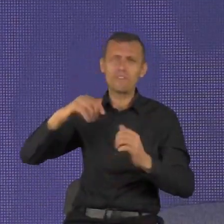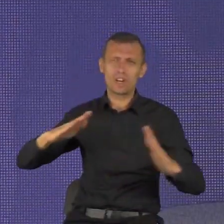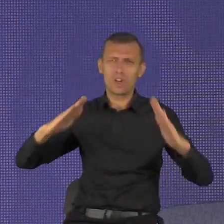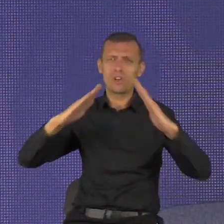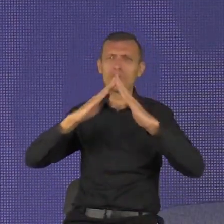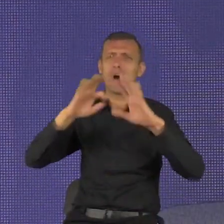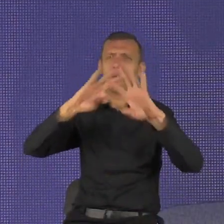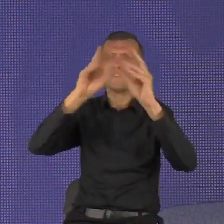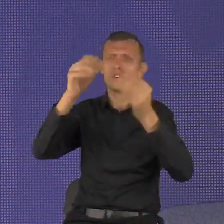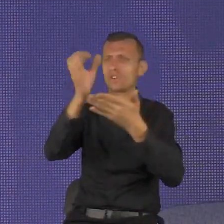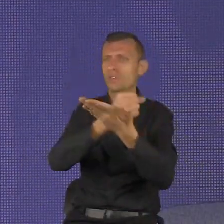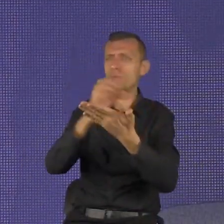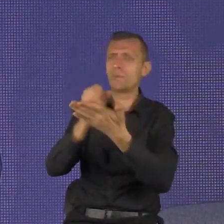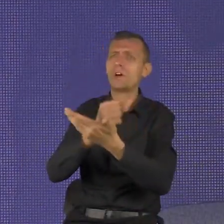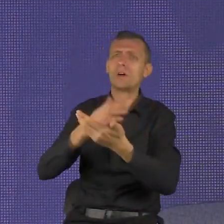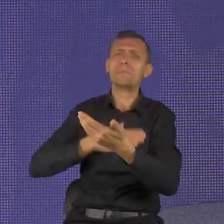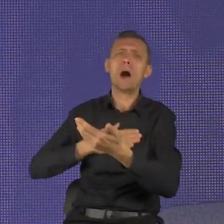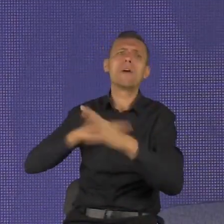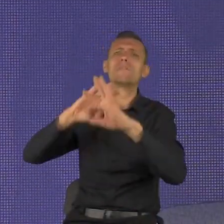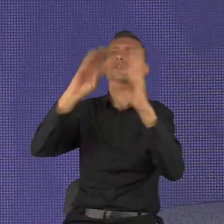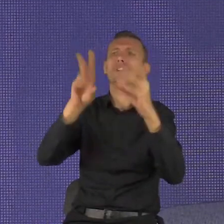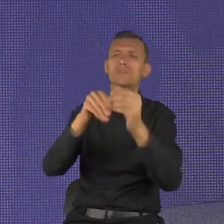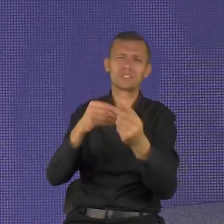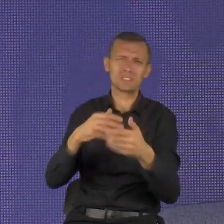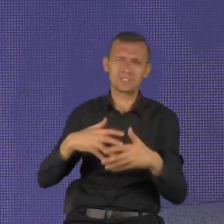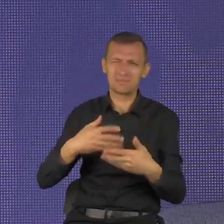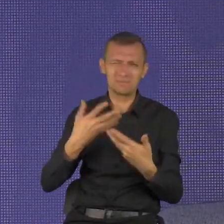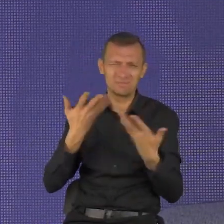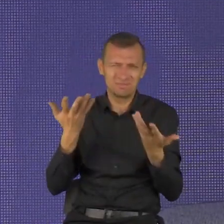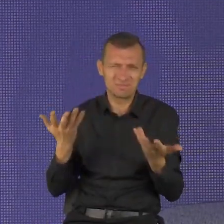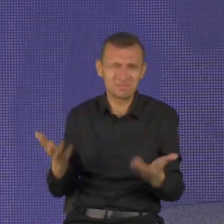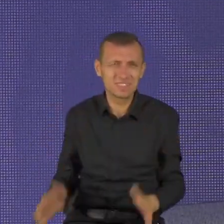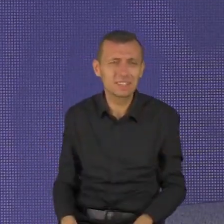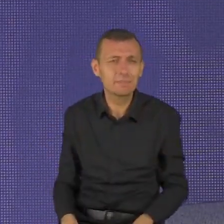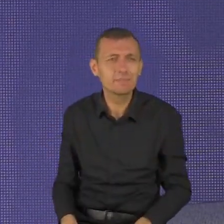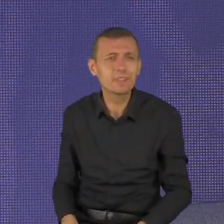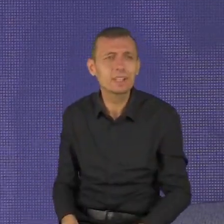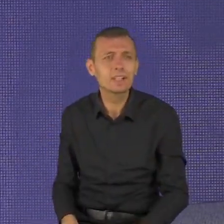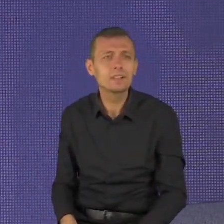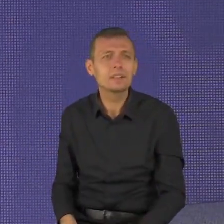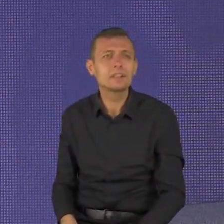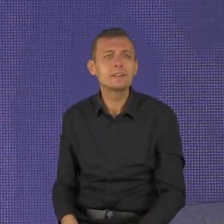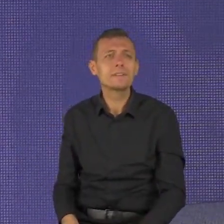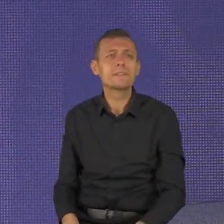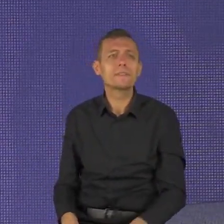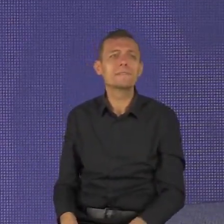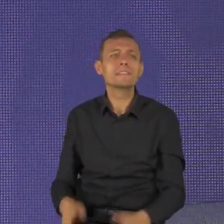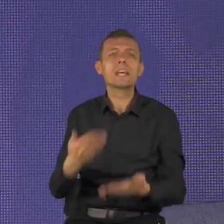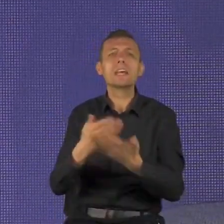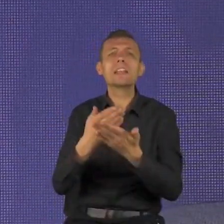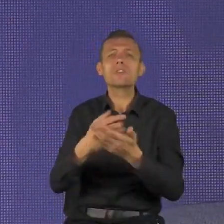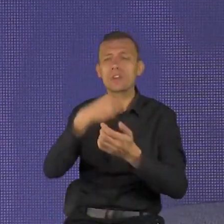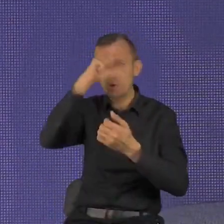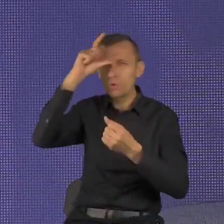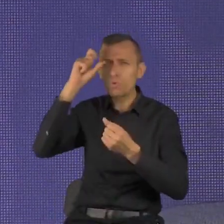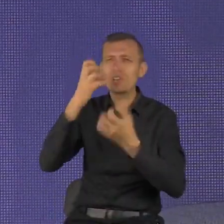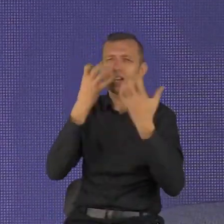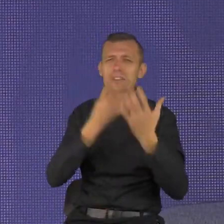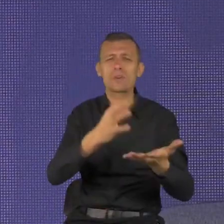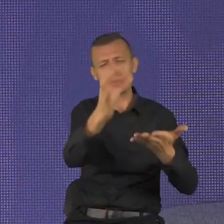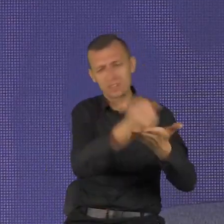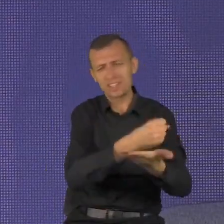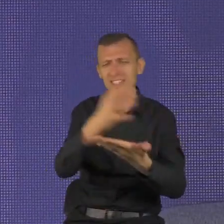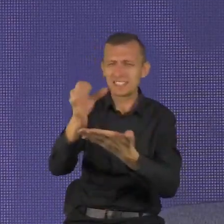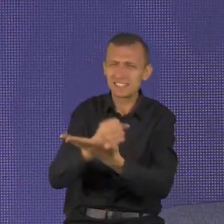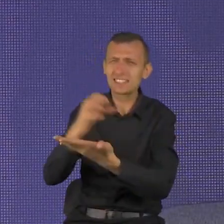Ponieważ wiele ambicji jest kierowanych bardzo niezdrowymi emocjami. Strachem, sukcesem, poczuciem